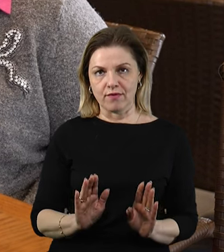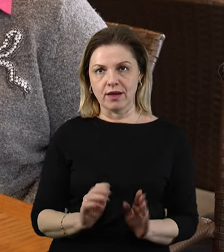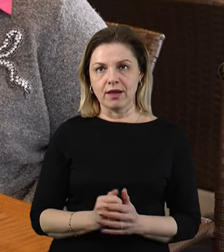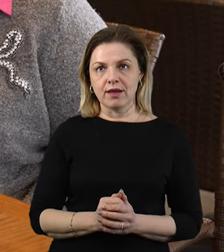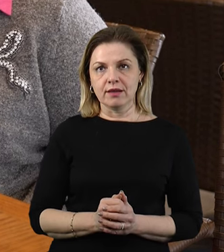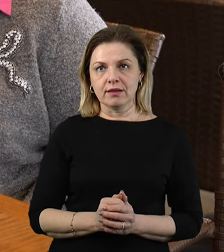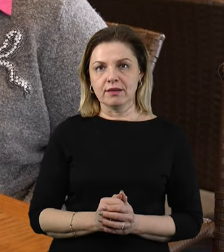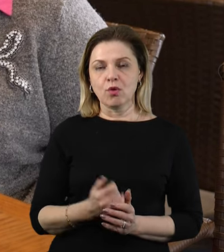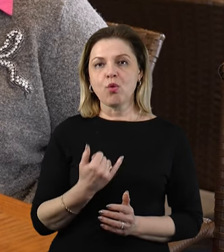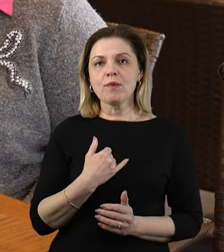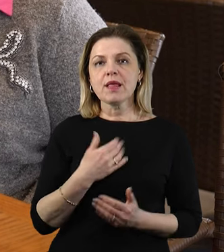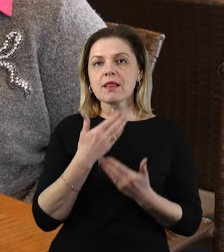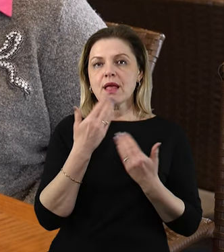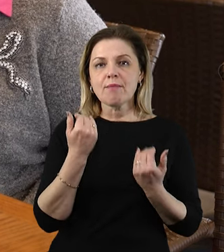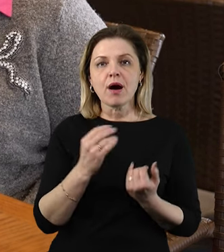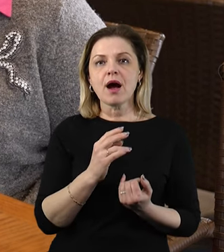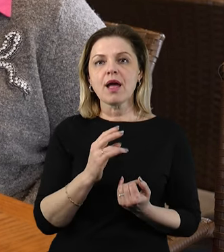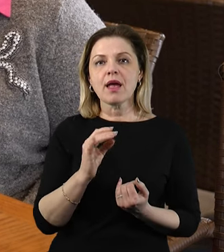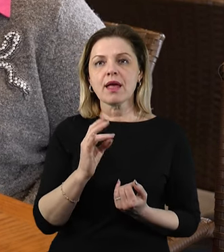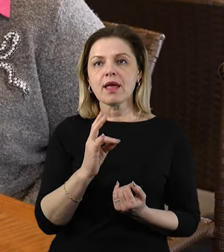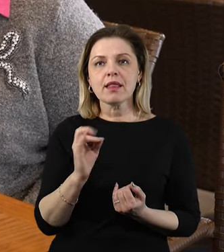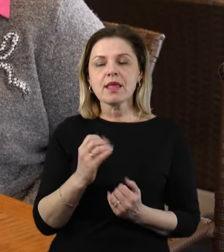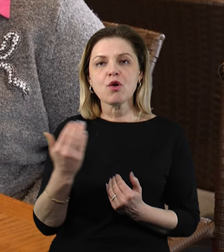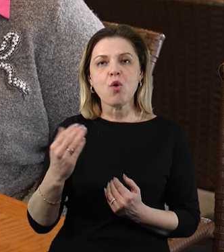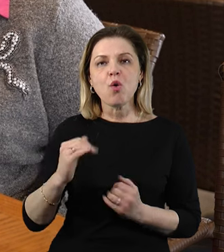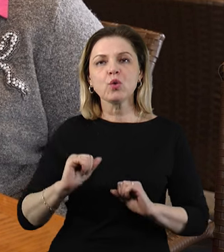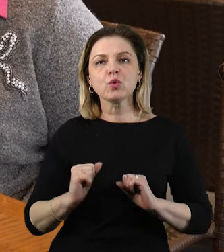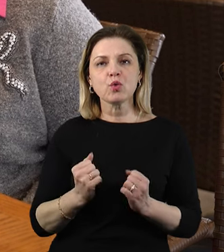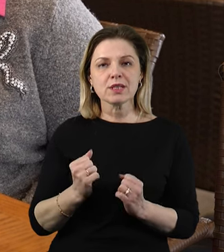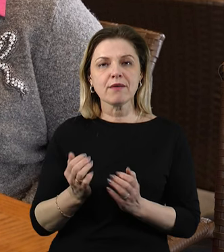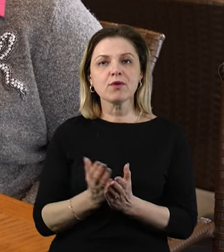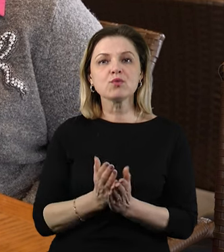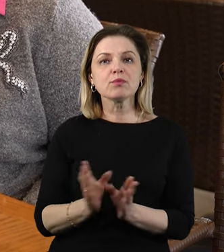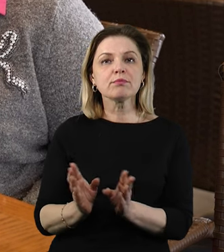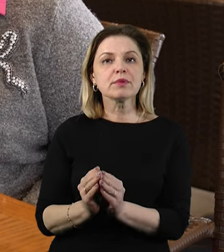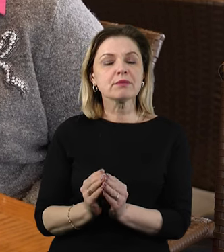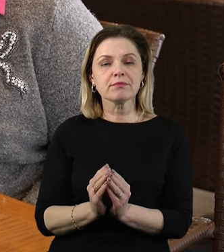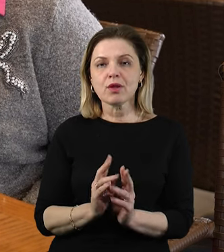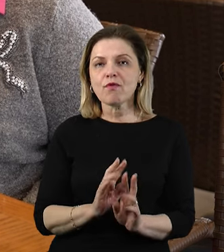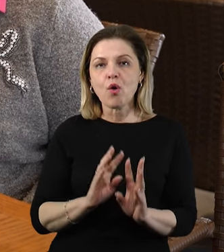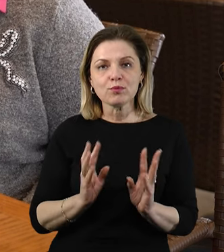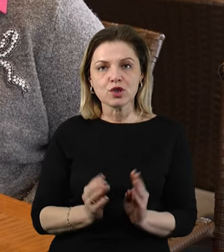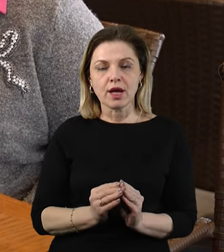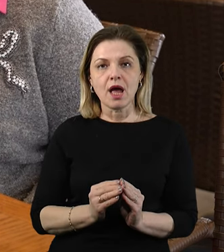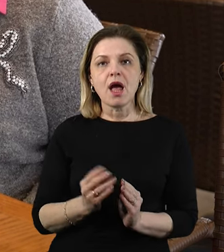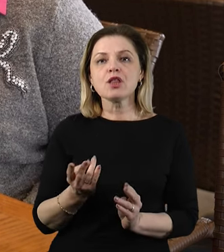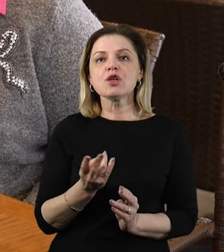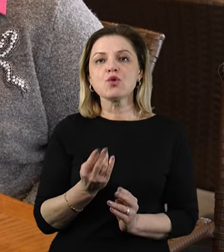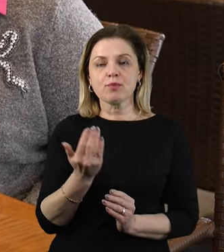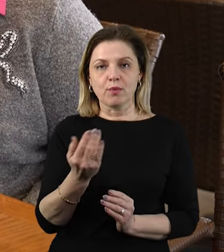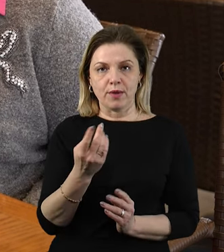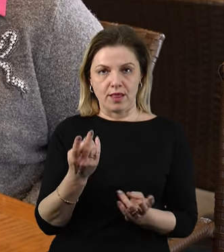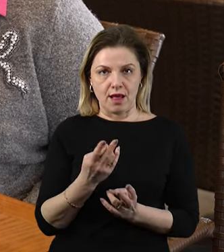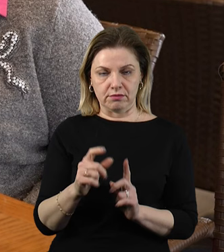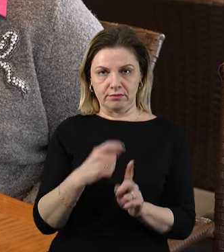в мене даже немає ні по братимів номерів. Вобщо, як він мені казав, для чого мені тобі треба?